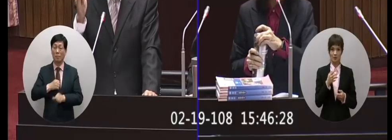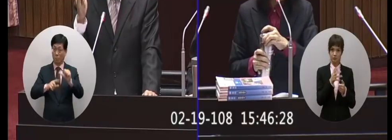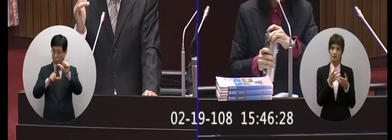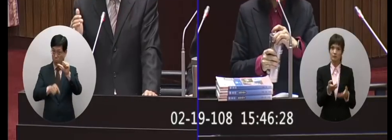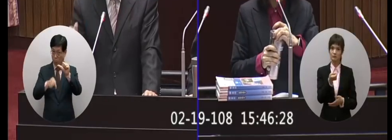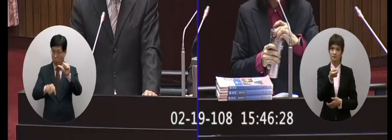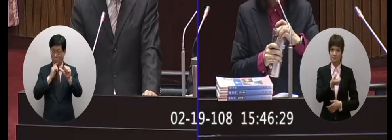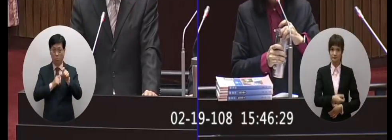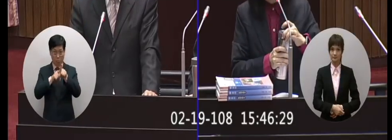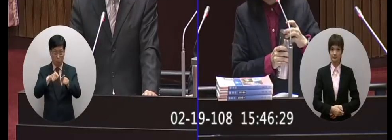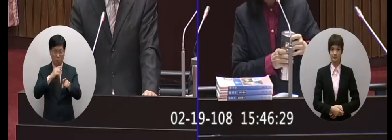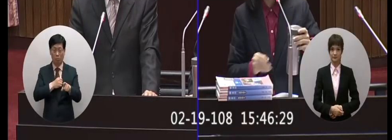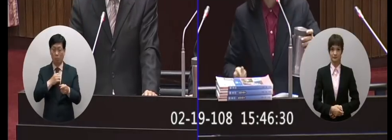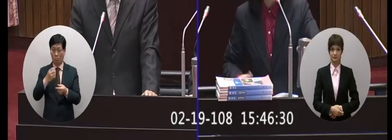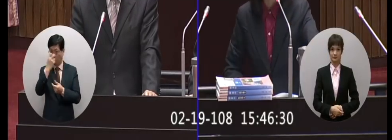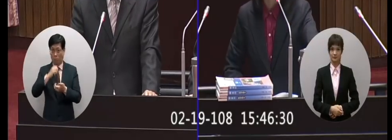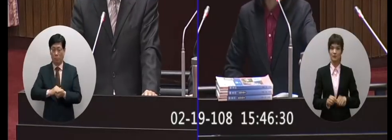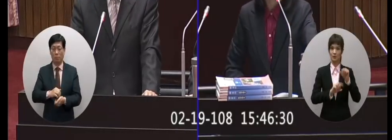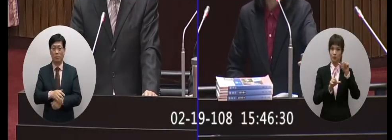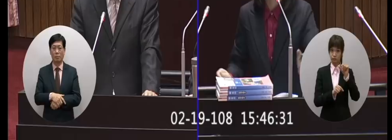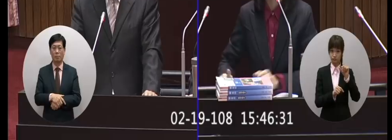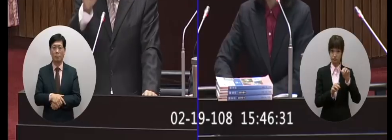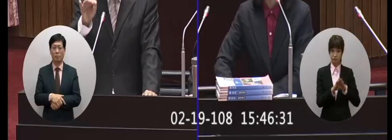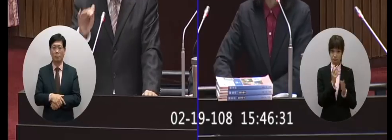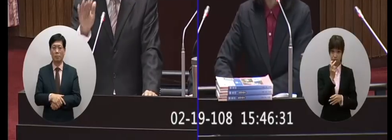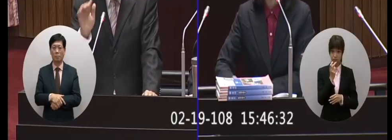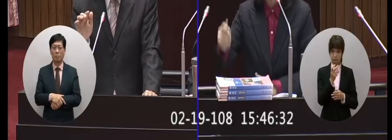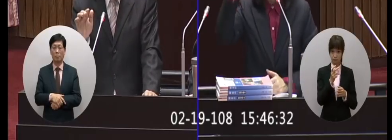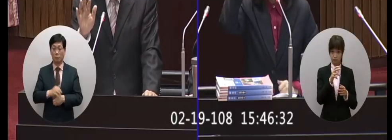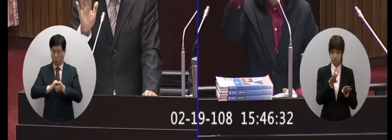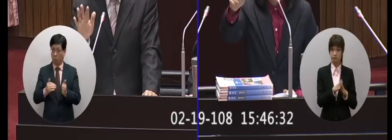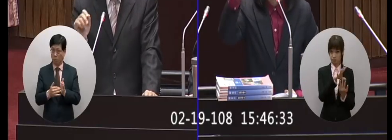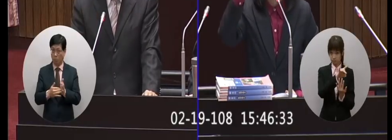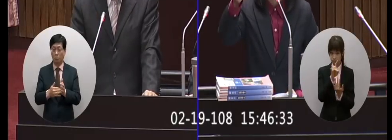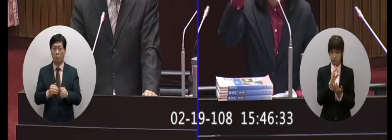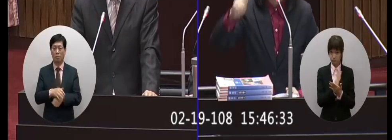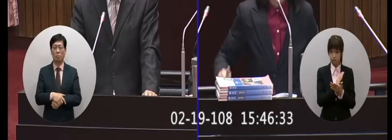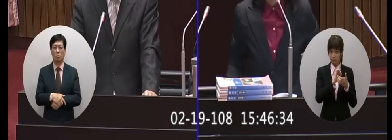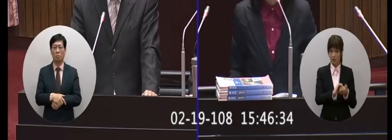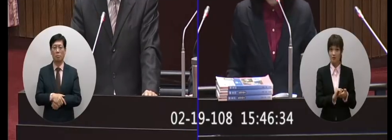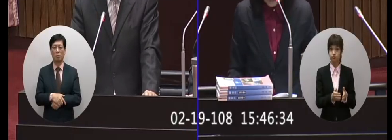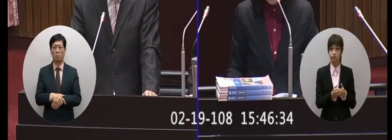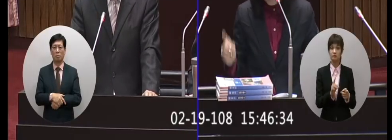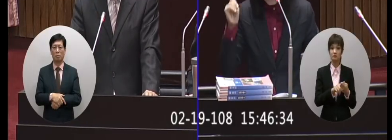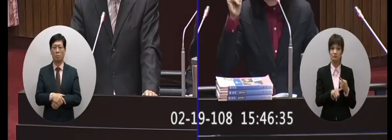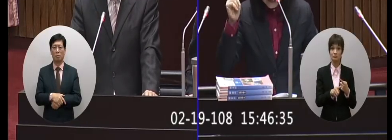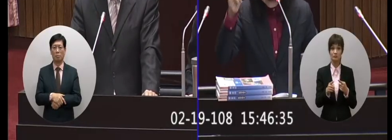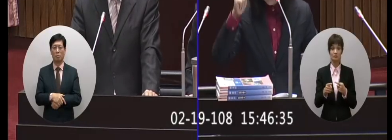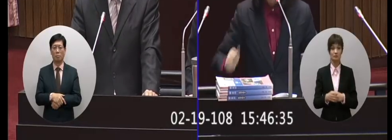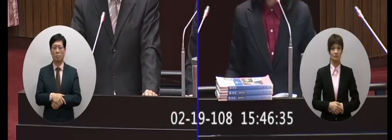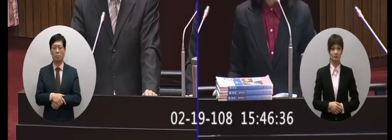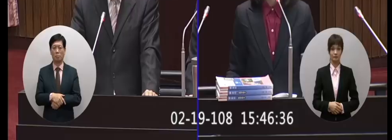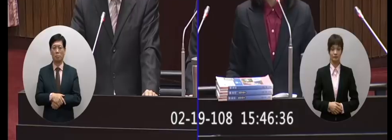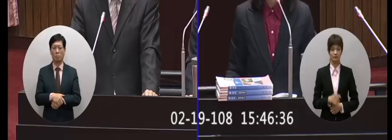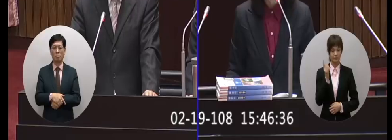來完成整個教科書的審定所以五月要審嘛五月要選書嘛五月你要來一起學校選書嘛那